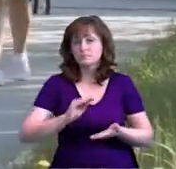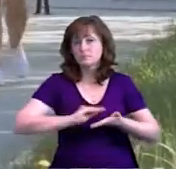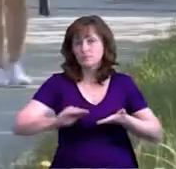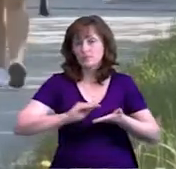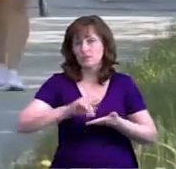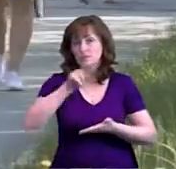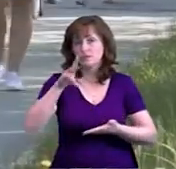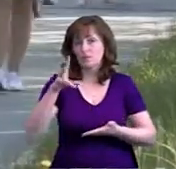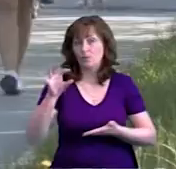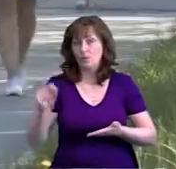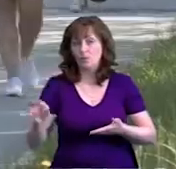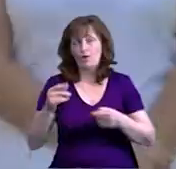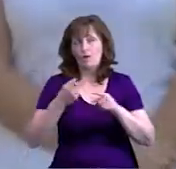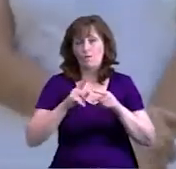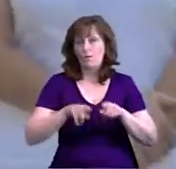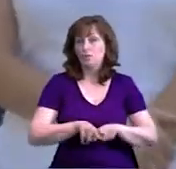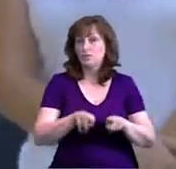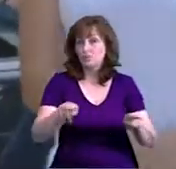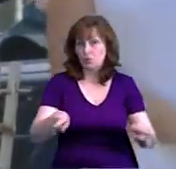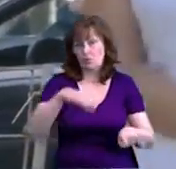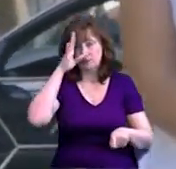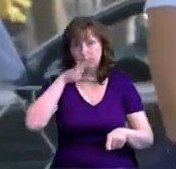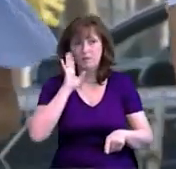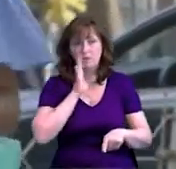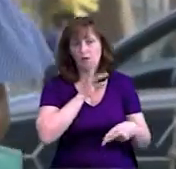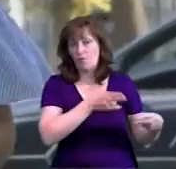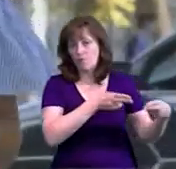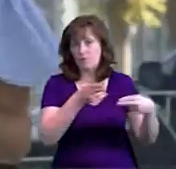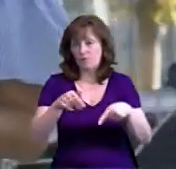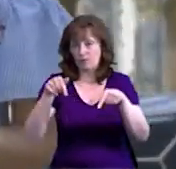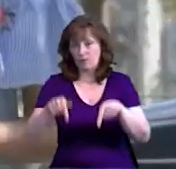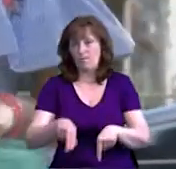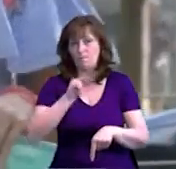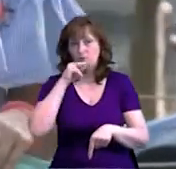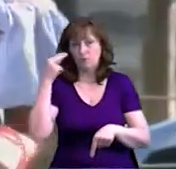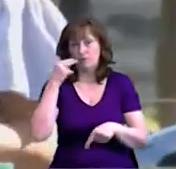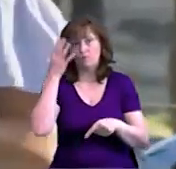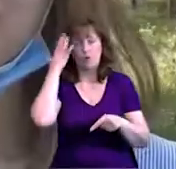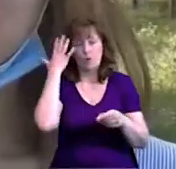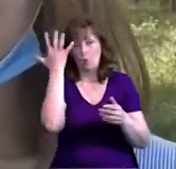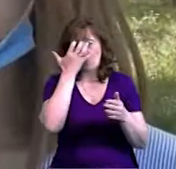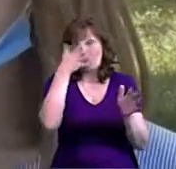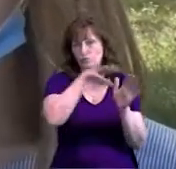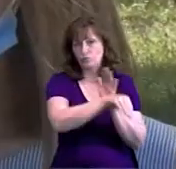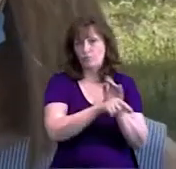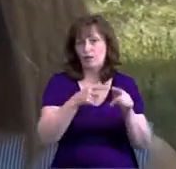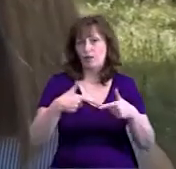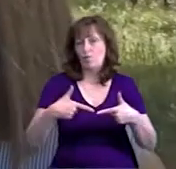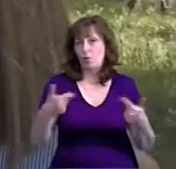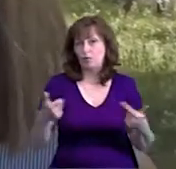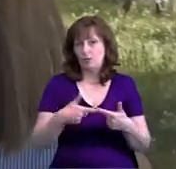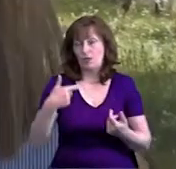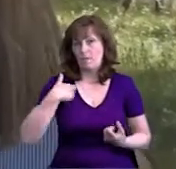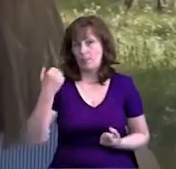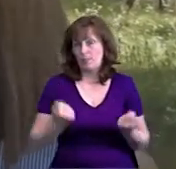тестування і Валерія Астаніна з Прилук. Вона з батьками приїхала до Чернігова вчора, ночували в готелі. Ми добиралися на своїй машині,